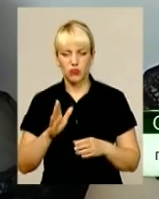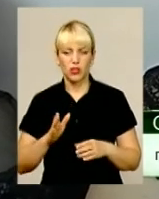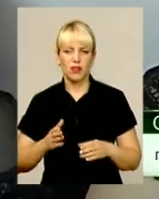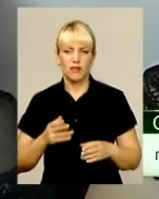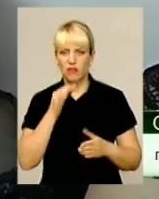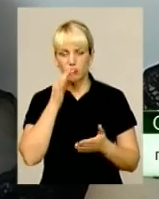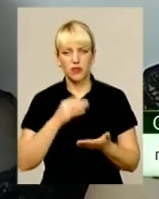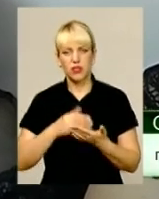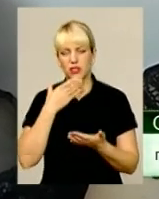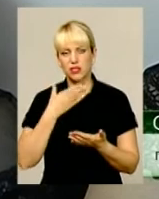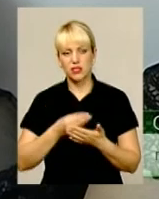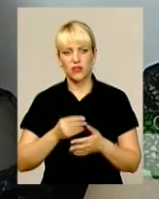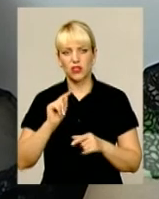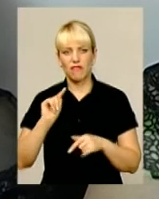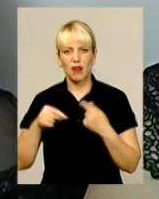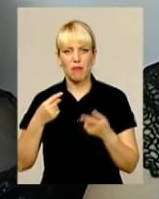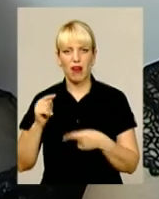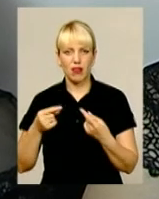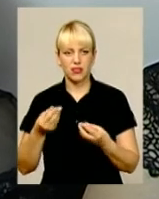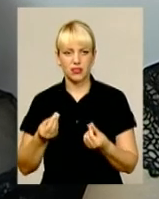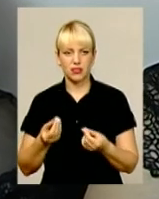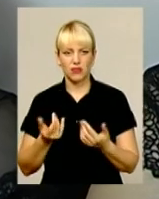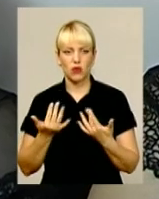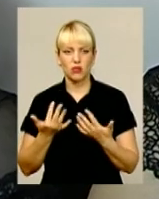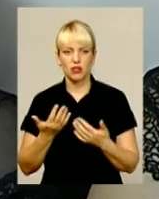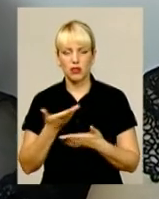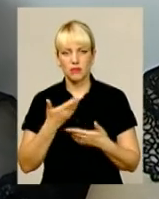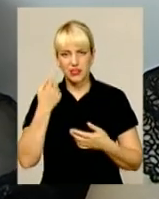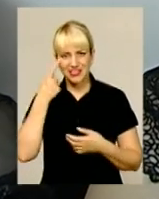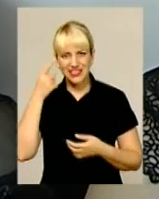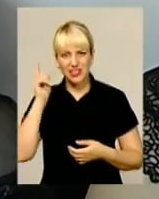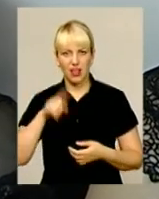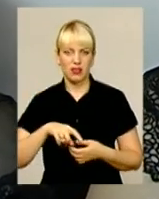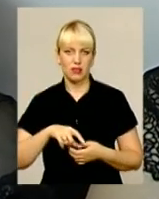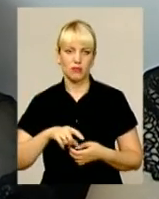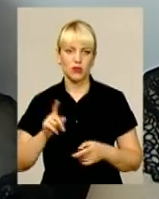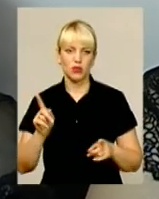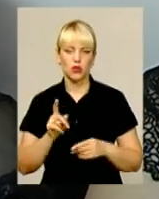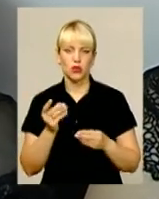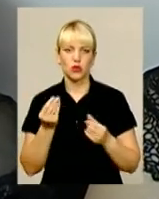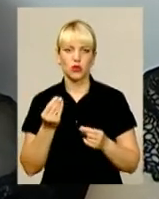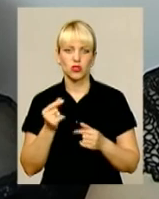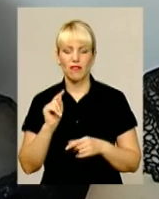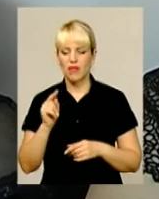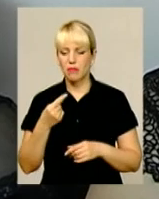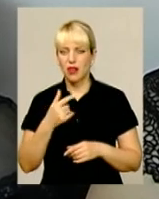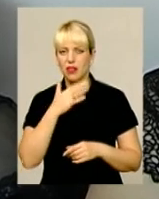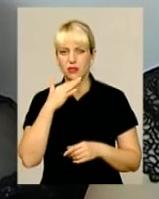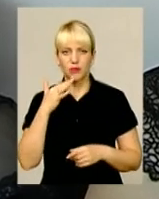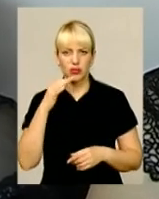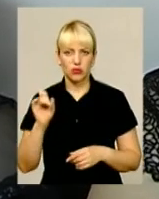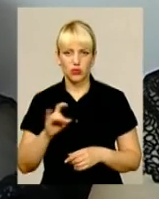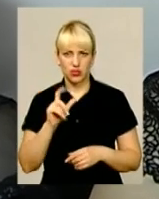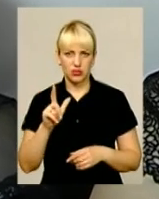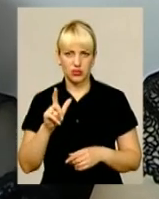свої дії, за своїм вимагательством, оскільки ми знаємо, що кошти вимагалися і неодноразово,